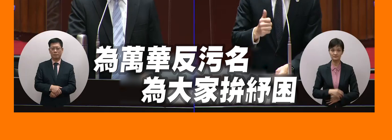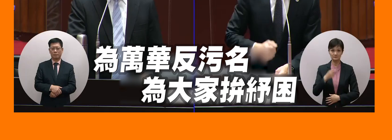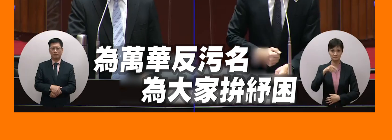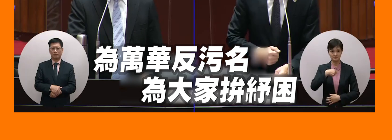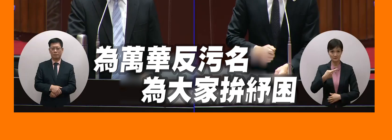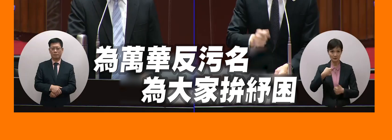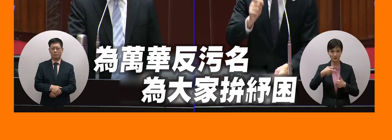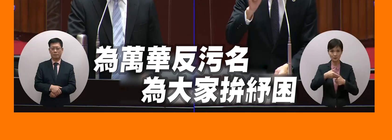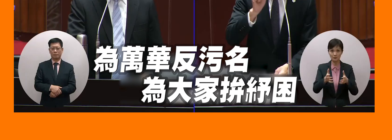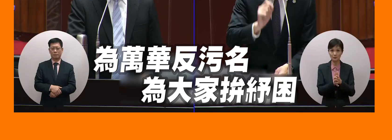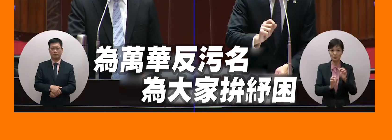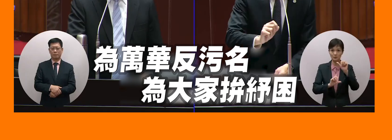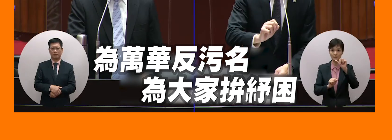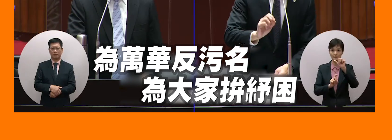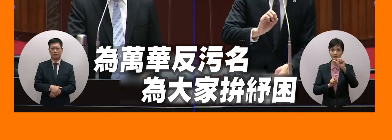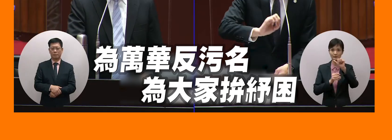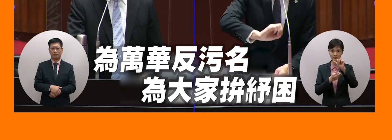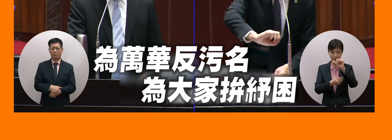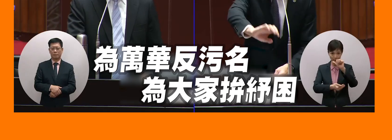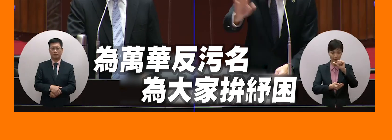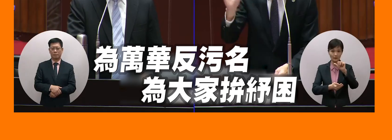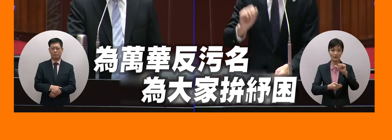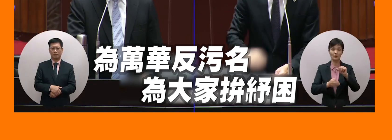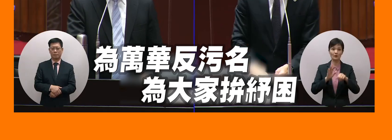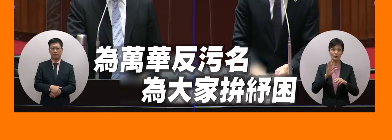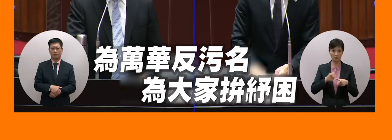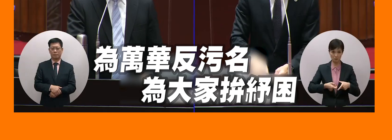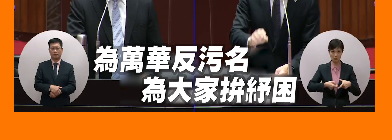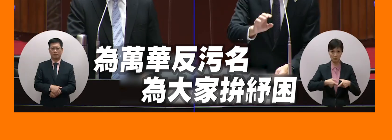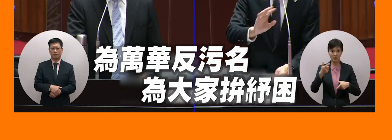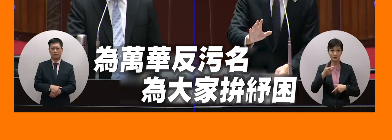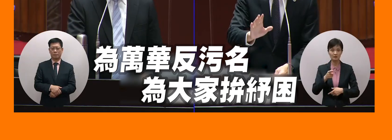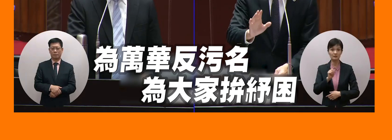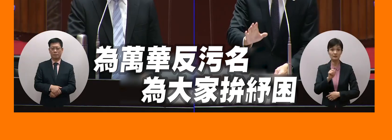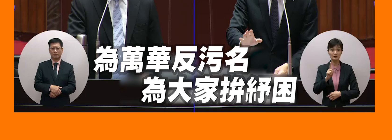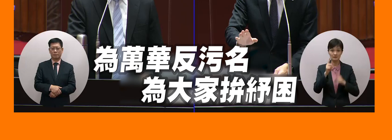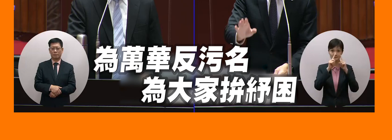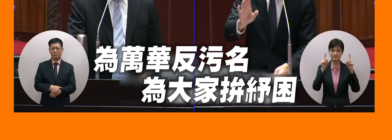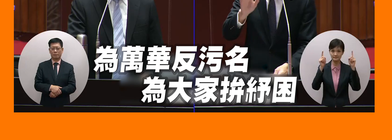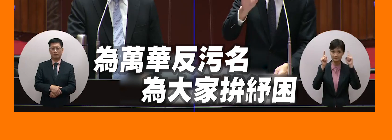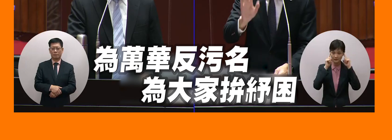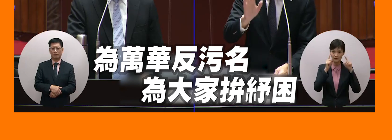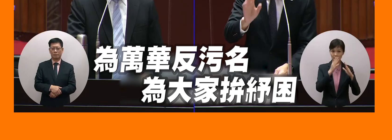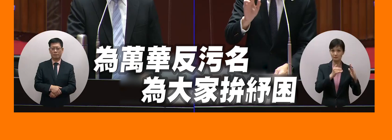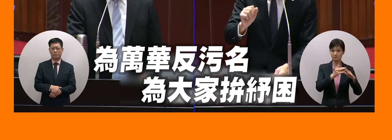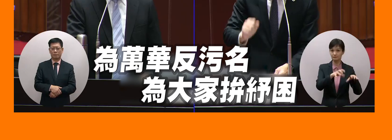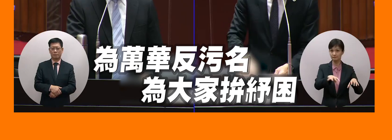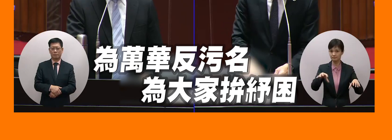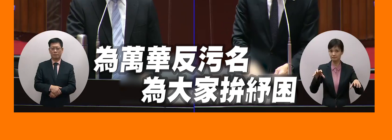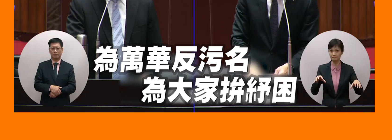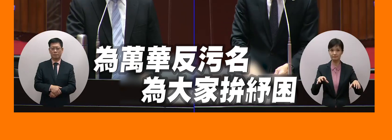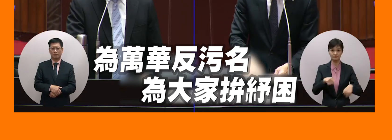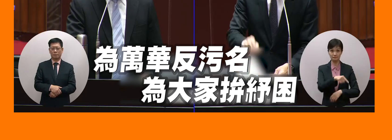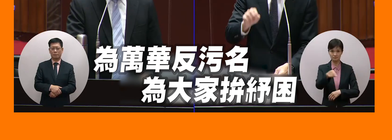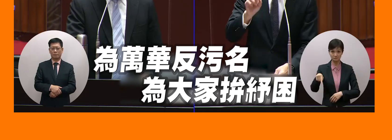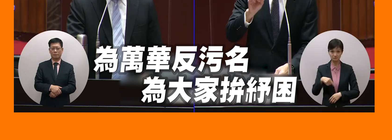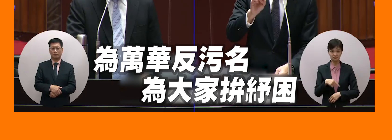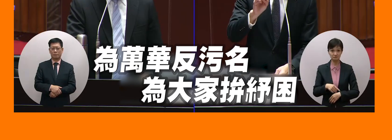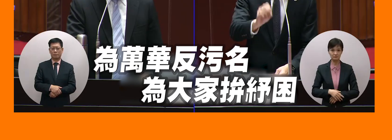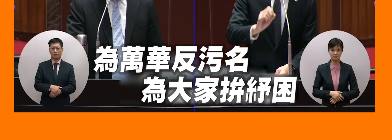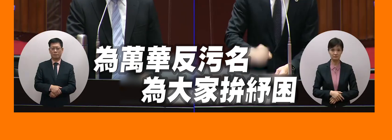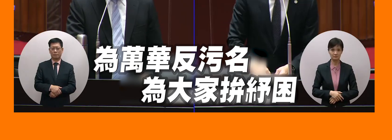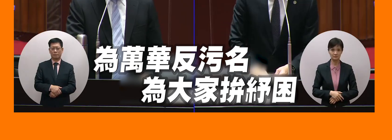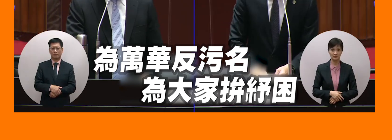育部五月十九就已經通過所有的這些這些大學都要知道說不應該要求學生